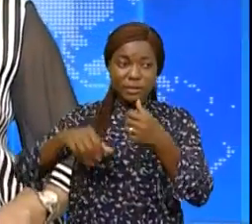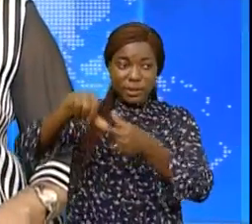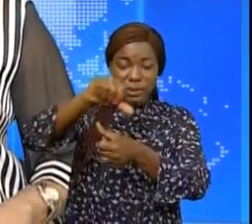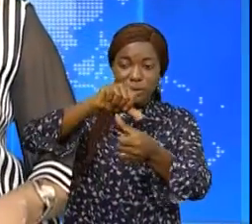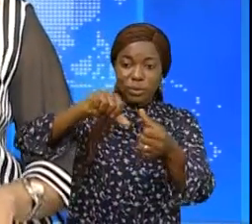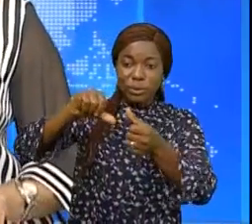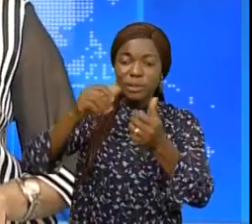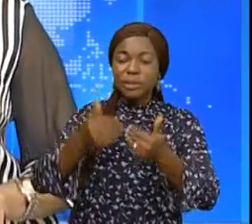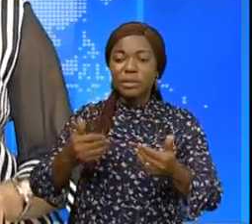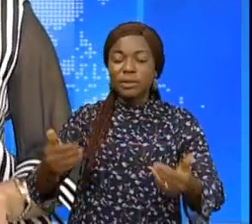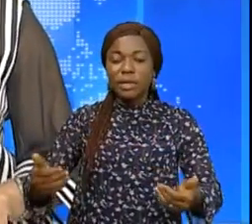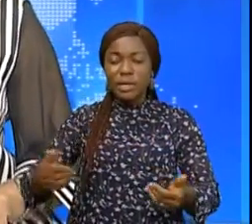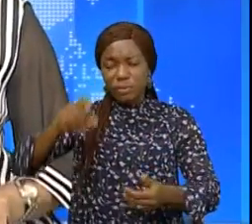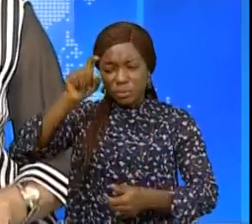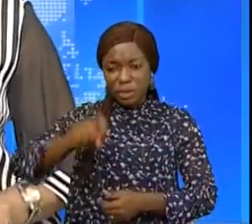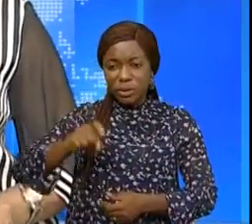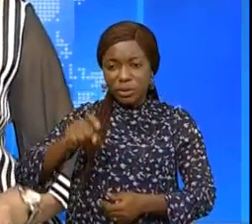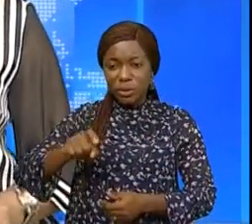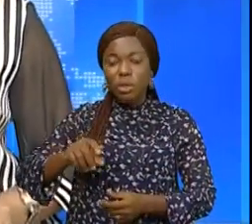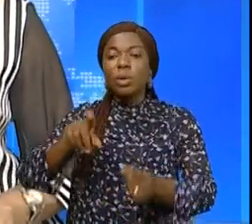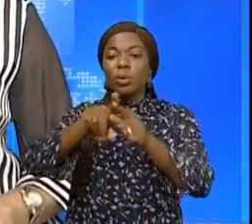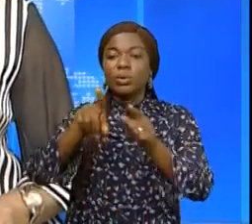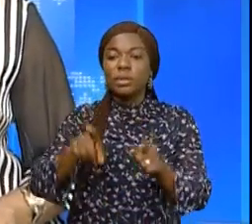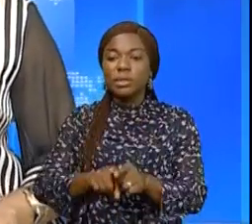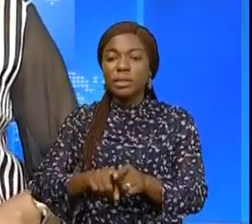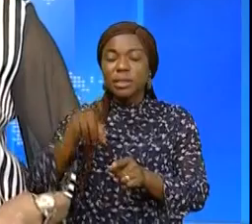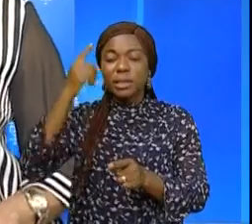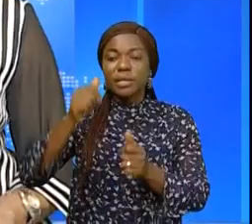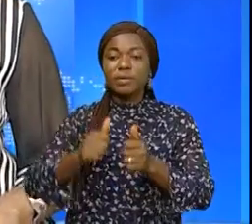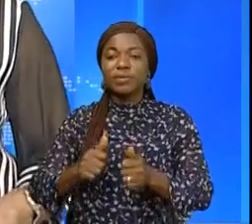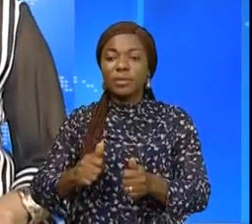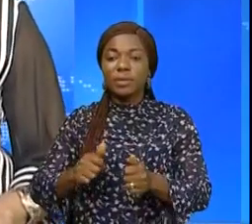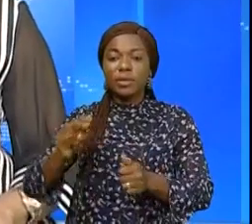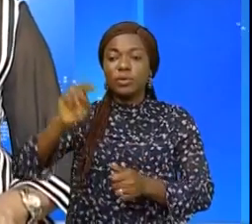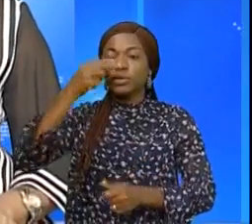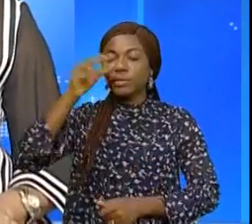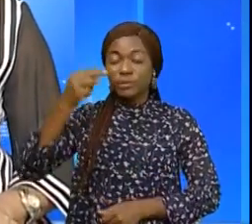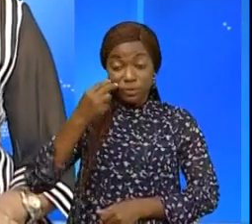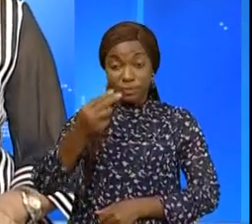besoins des enfants en RDC et plus particulièrement ceux habitants le nord qui vont.